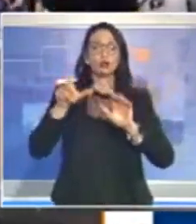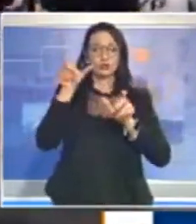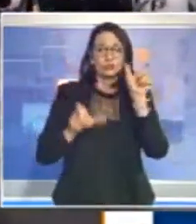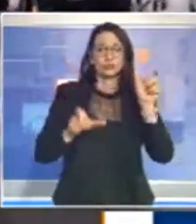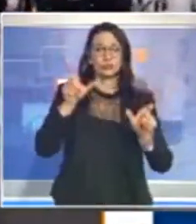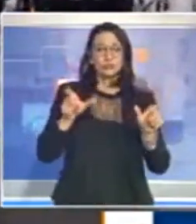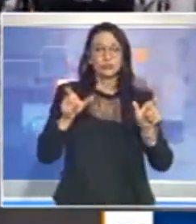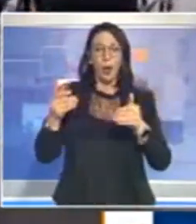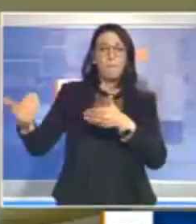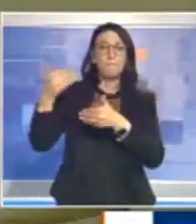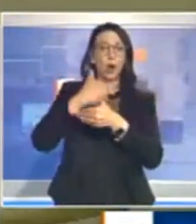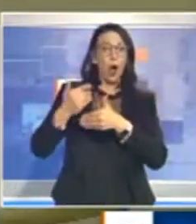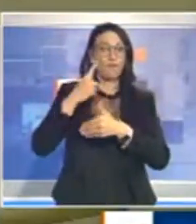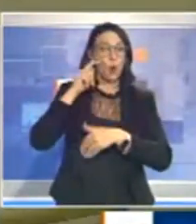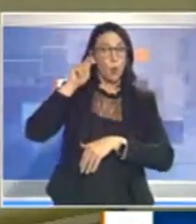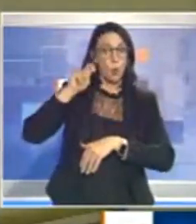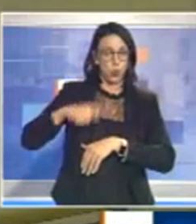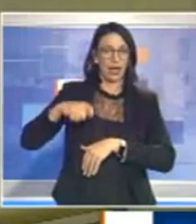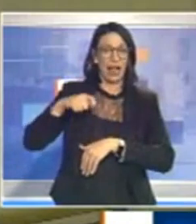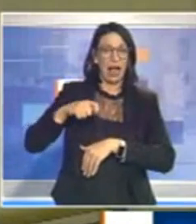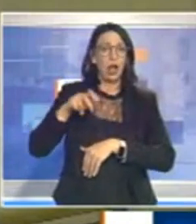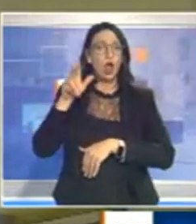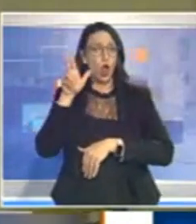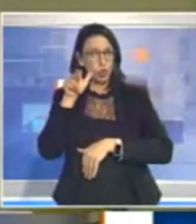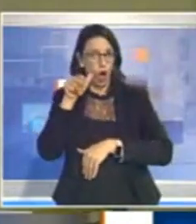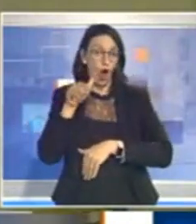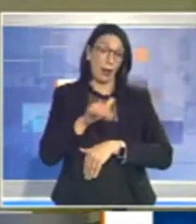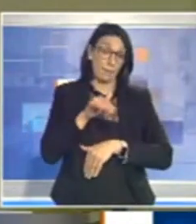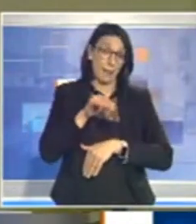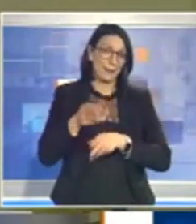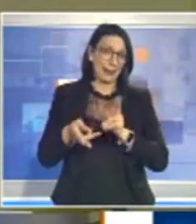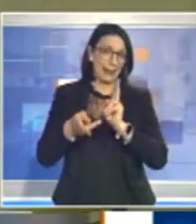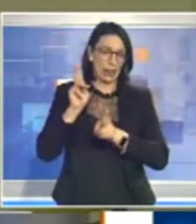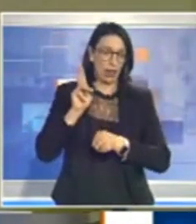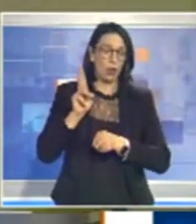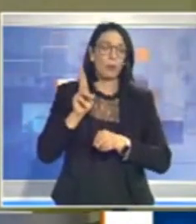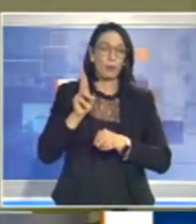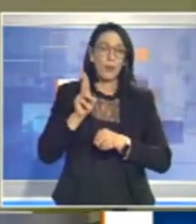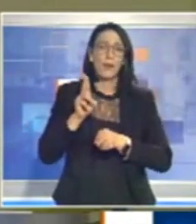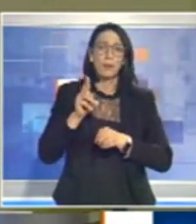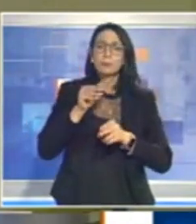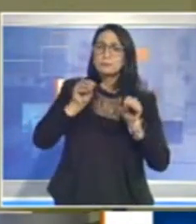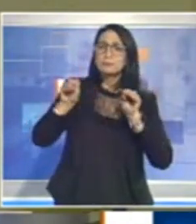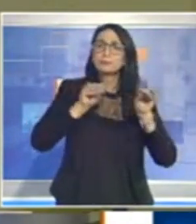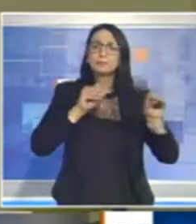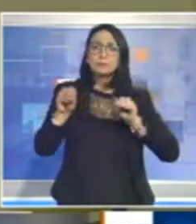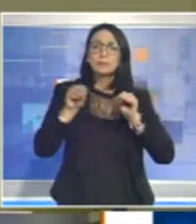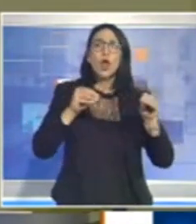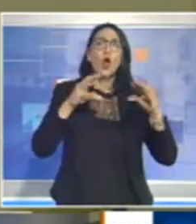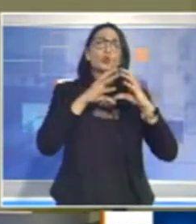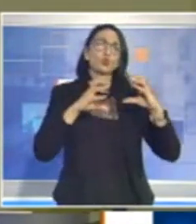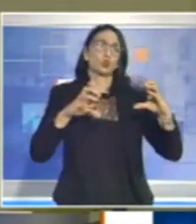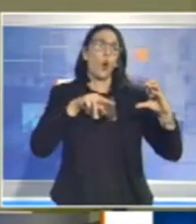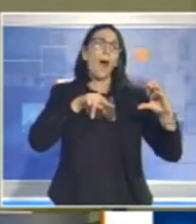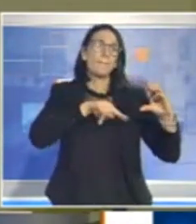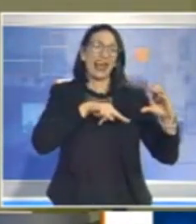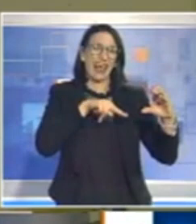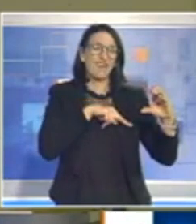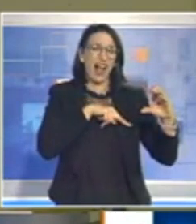profughi ucraini. Sono donne e bambini prevalentemente sistemate in strutture private